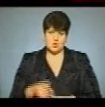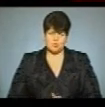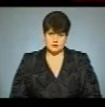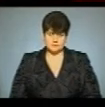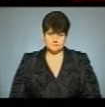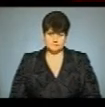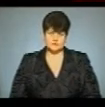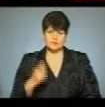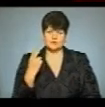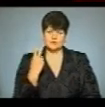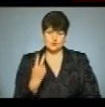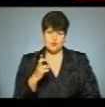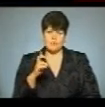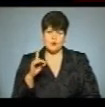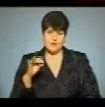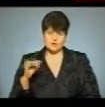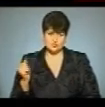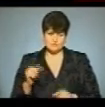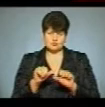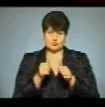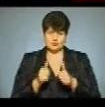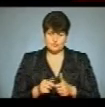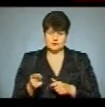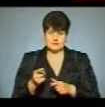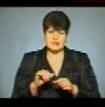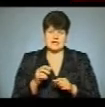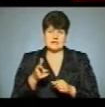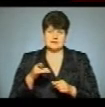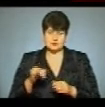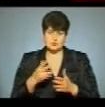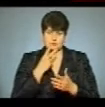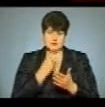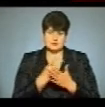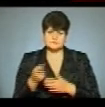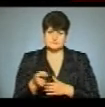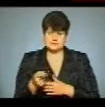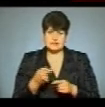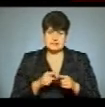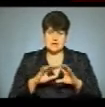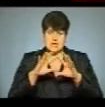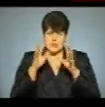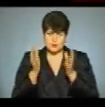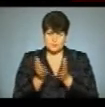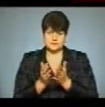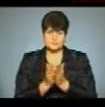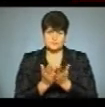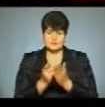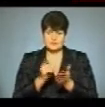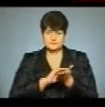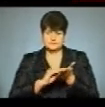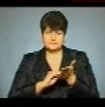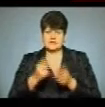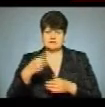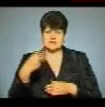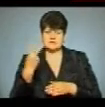Другу бронзову скульптуру до макету Тернопільської гімназії сьогодні репрезентували в Тернополі. Це глобус та книги, на яких викарбували